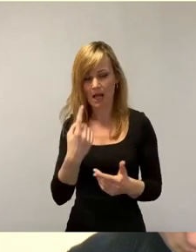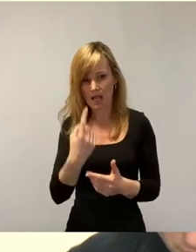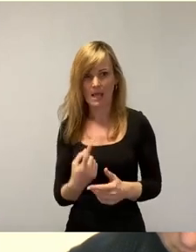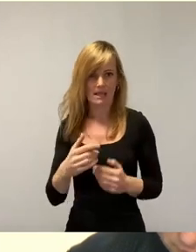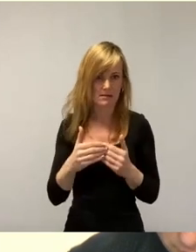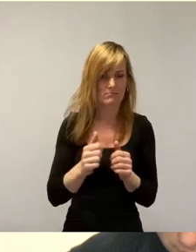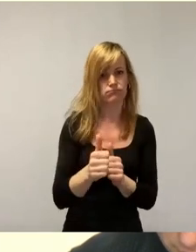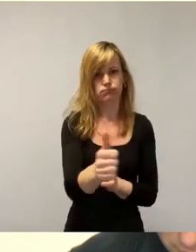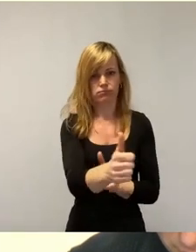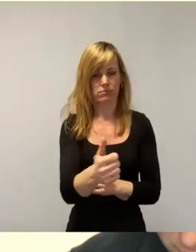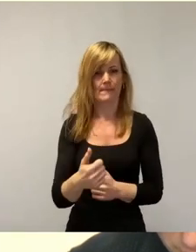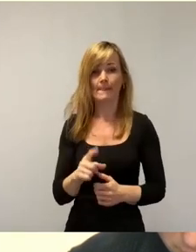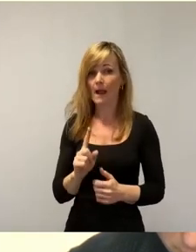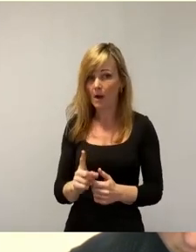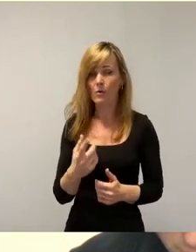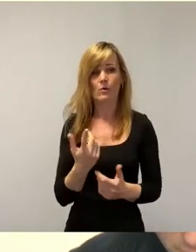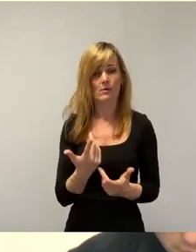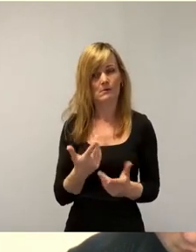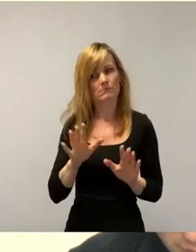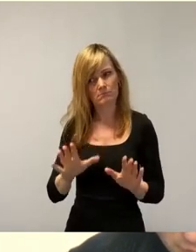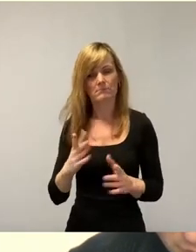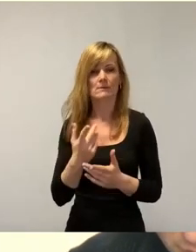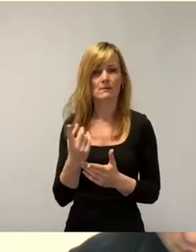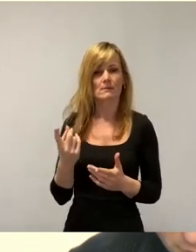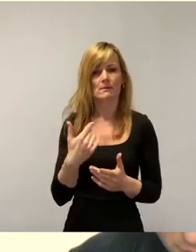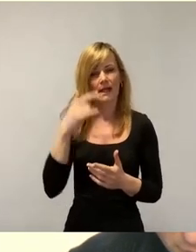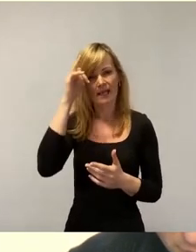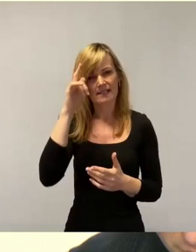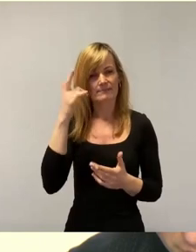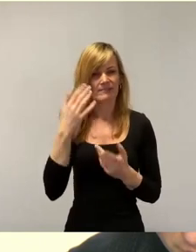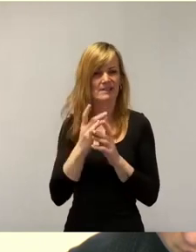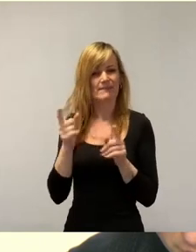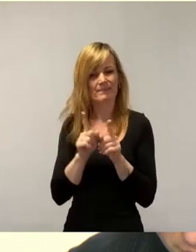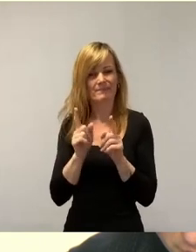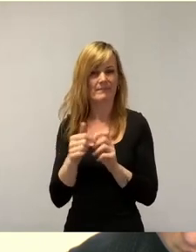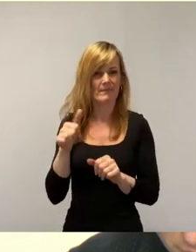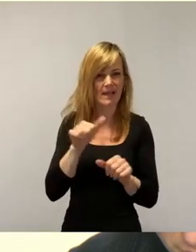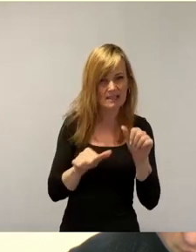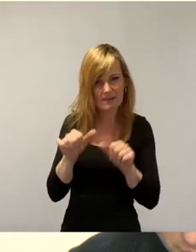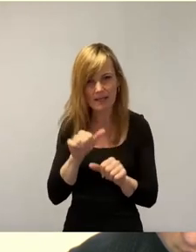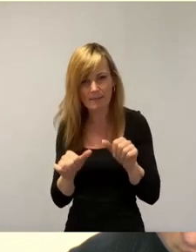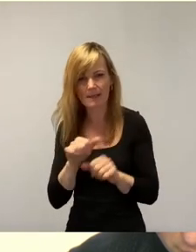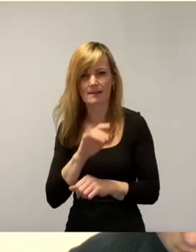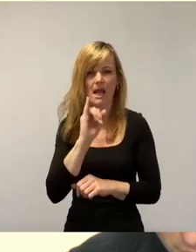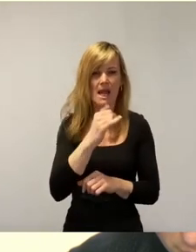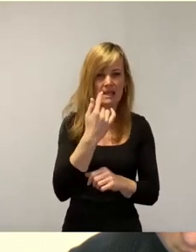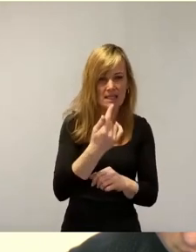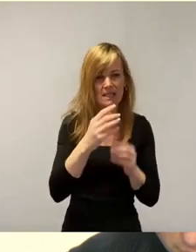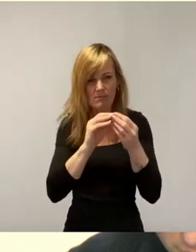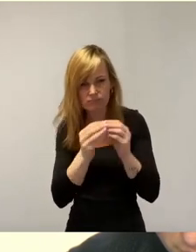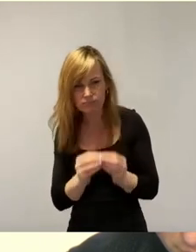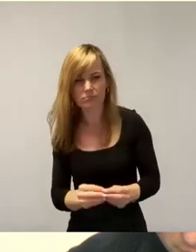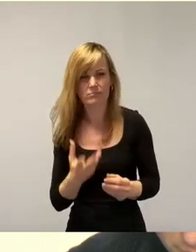nicht, werte Kolleginnen und Kollegen, weil das Experimentieren mit IT in der Stadt